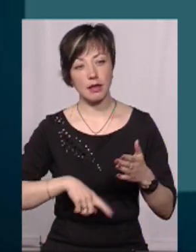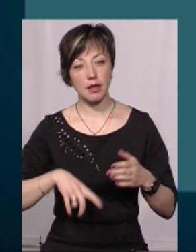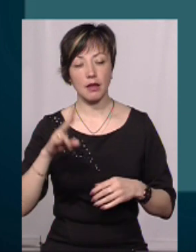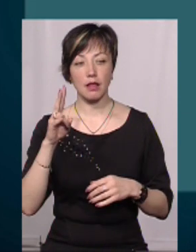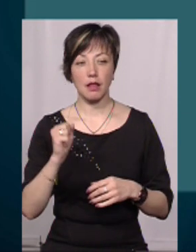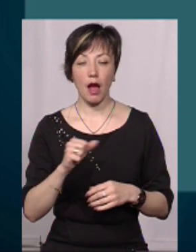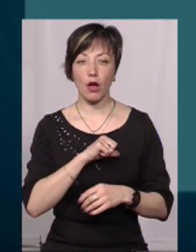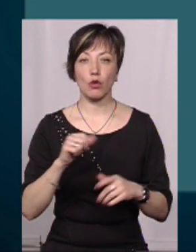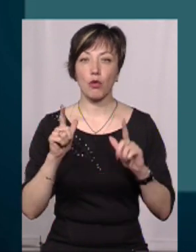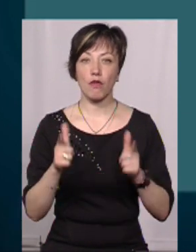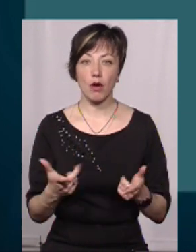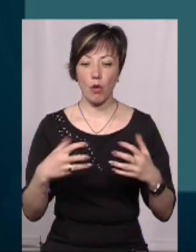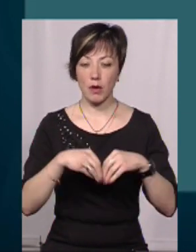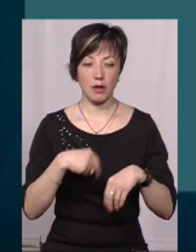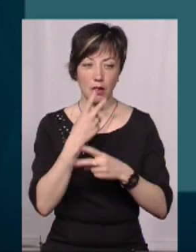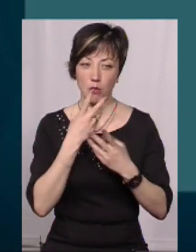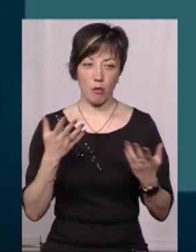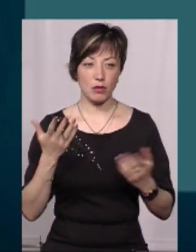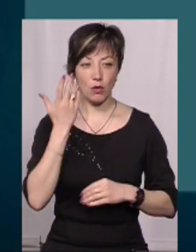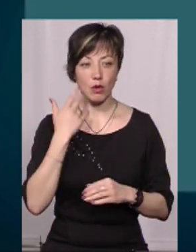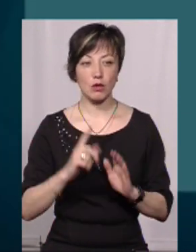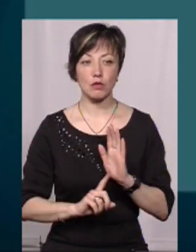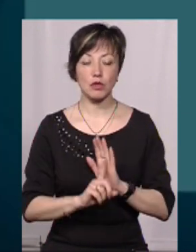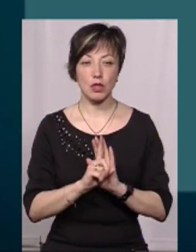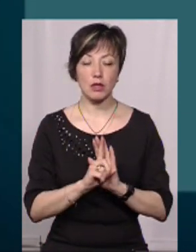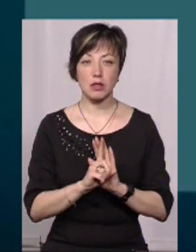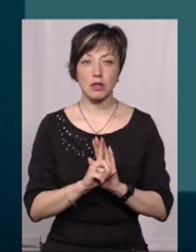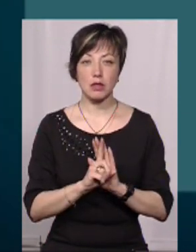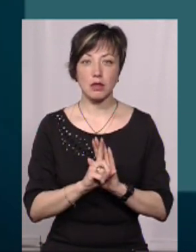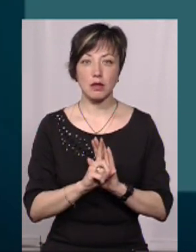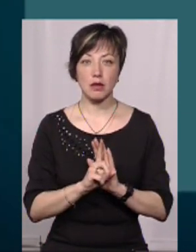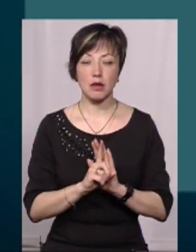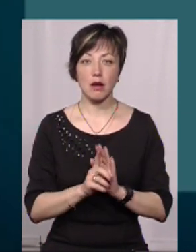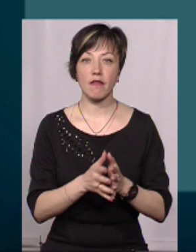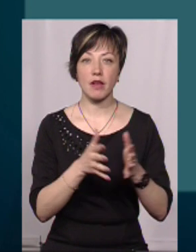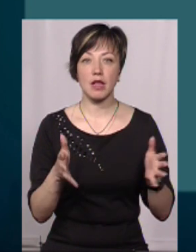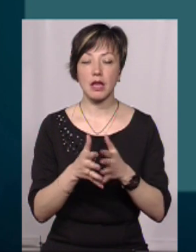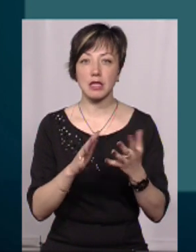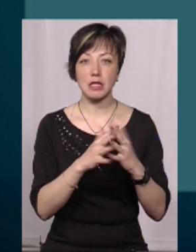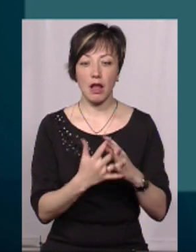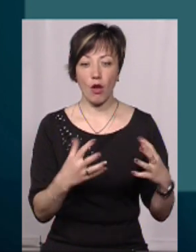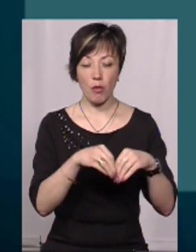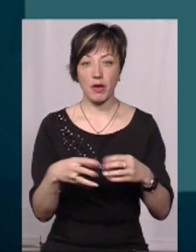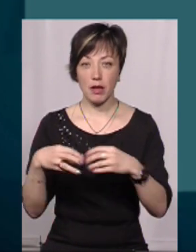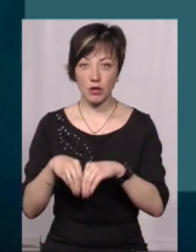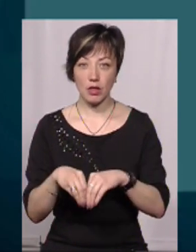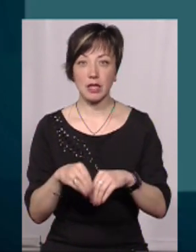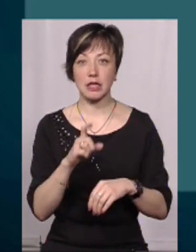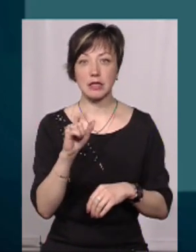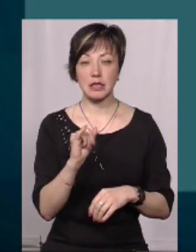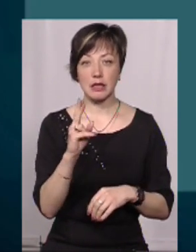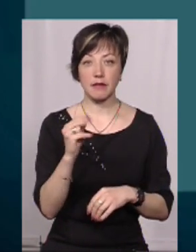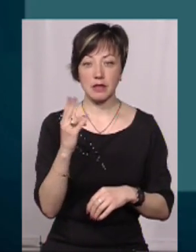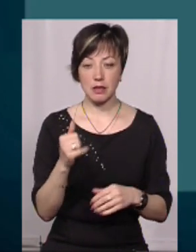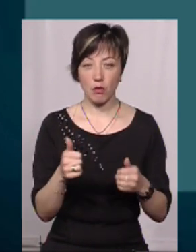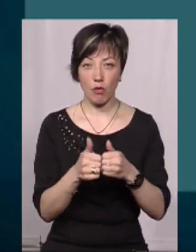добровільне об'єднання я не побачив. Коли розпочалося, то велике село пооб'єднувалося. Було б оптимальний варіант, це Зіньківці, вони